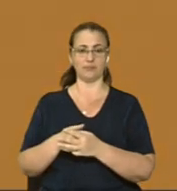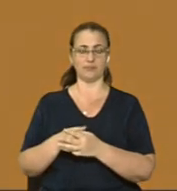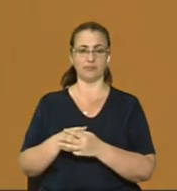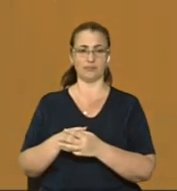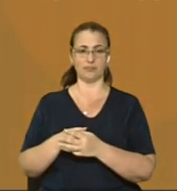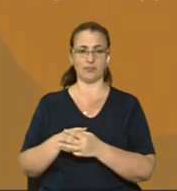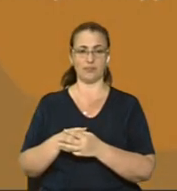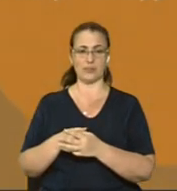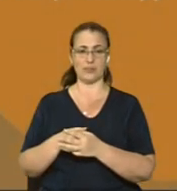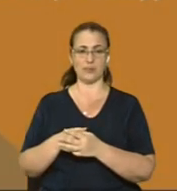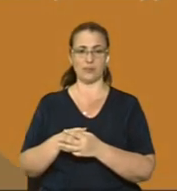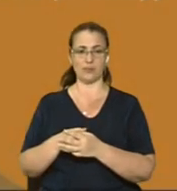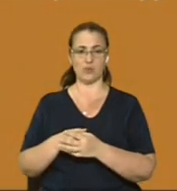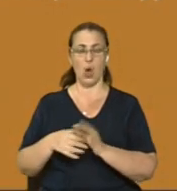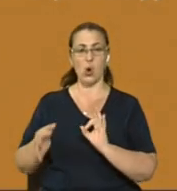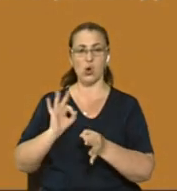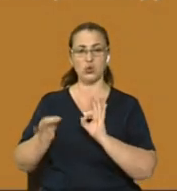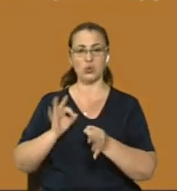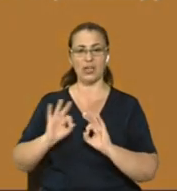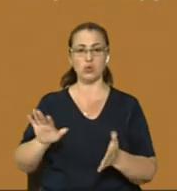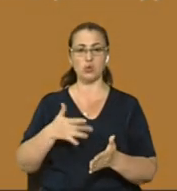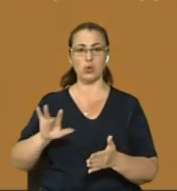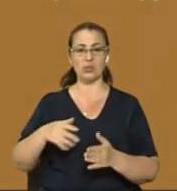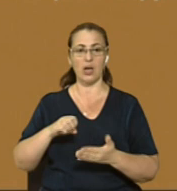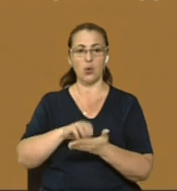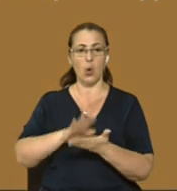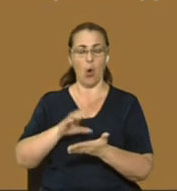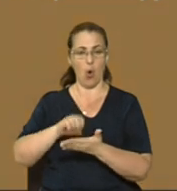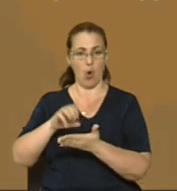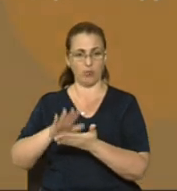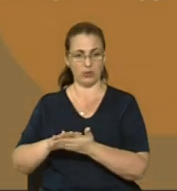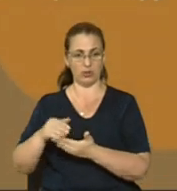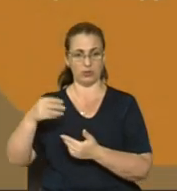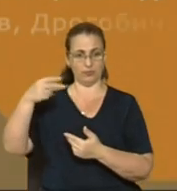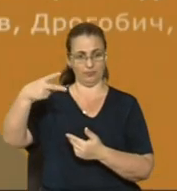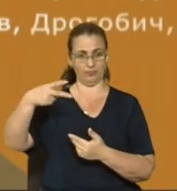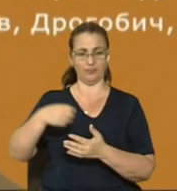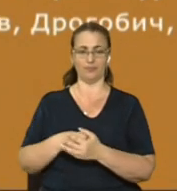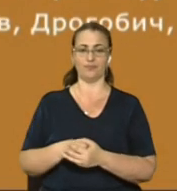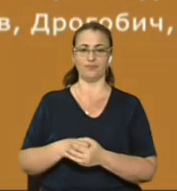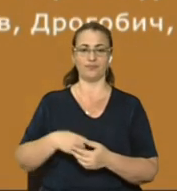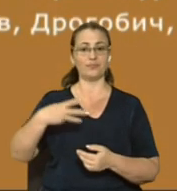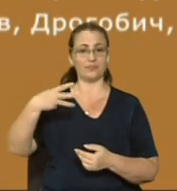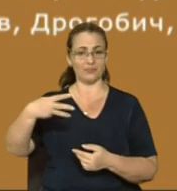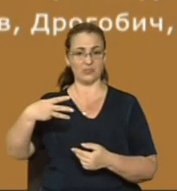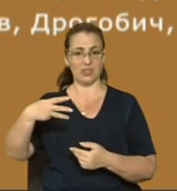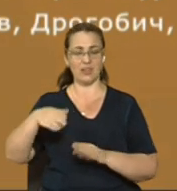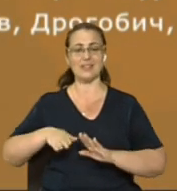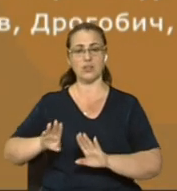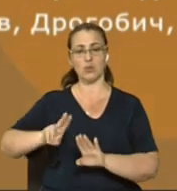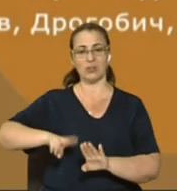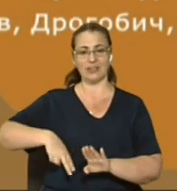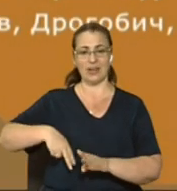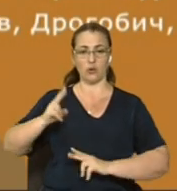окрузі. Леся Голяк, яка є консультанткою з бухгалтерського обліку, балотується у 120-му окрузі. У 121-му окрузі балотується заступник